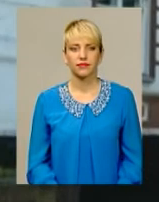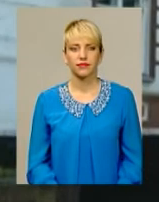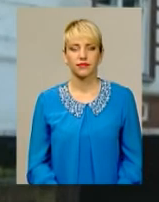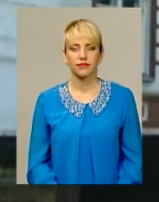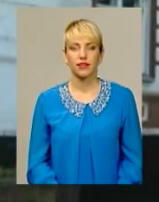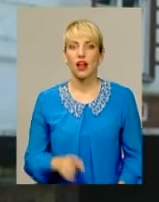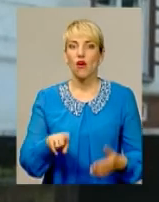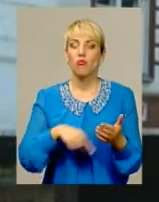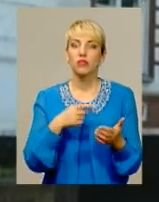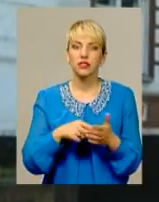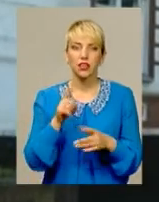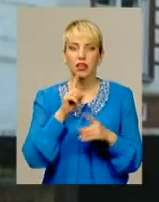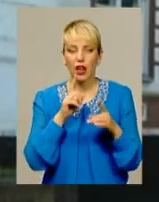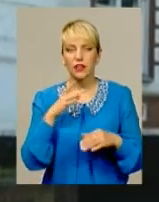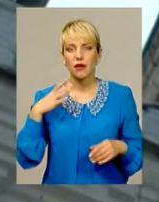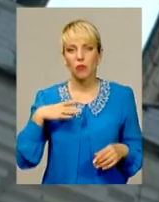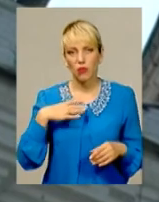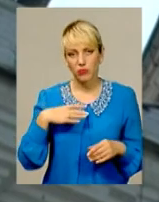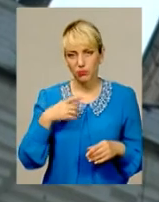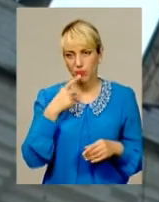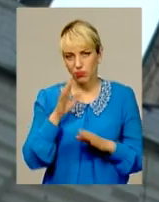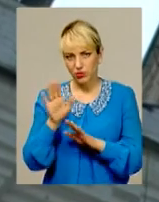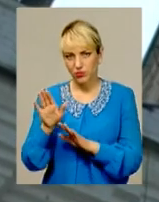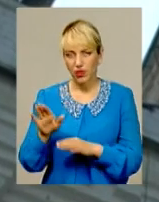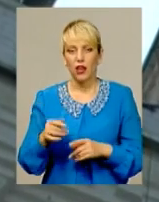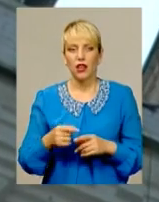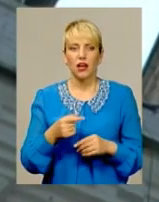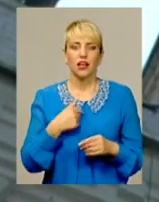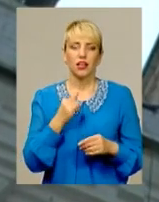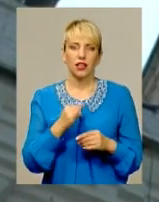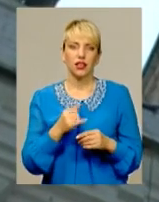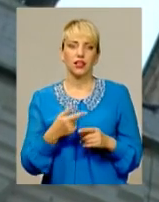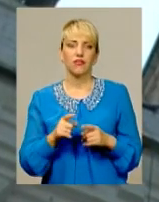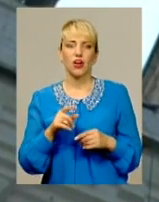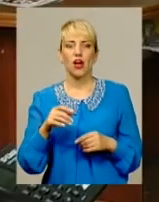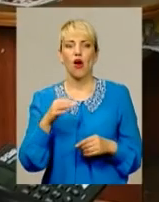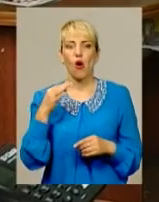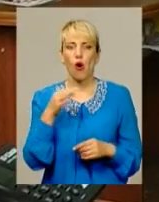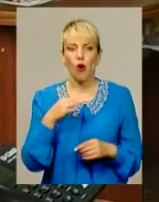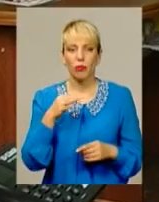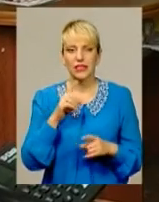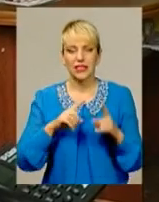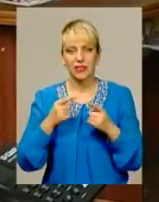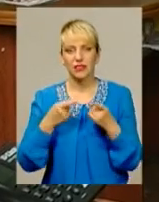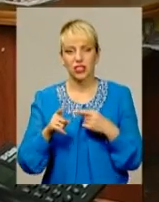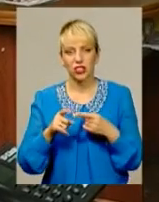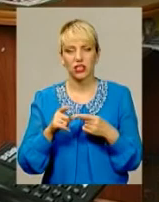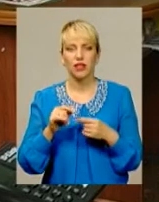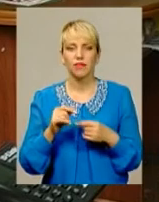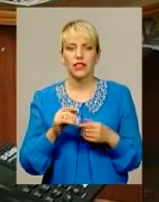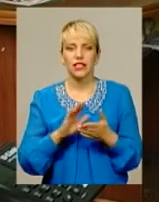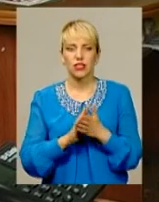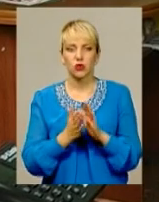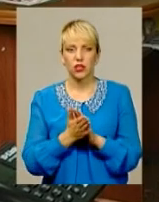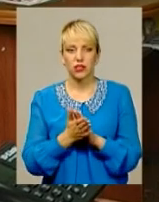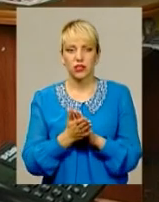Міській раді попрохали зачекати, і секретарка відлучилась. Інша ситуація в обласній адміністрації. Дякую, це Хмельницький регіональний